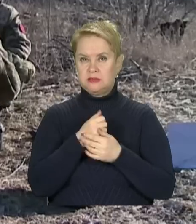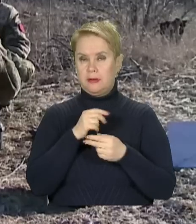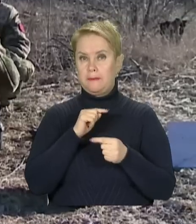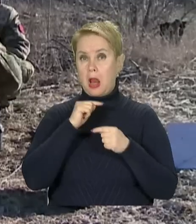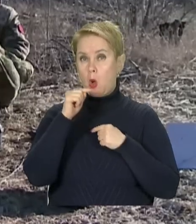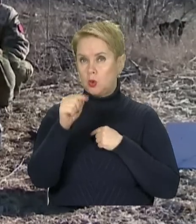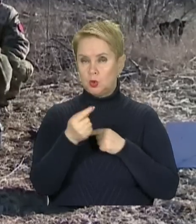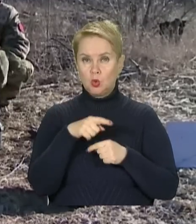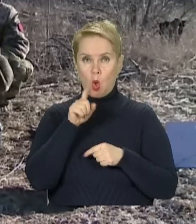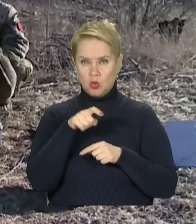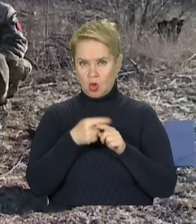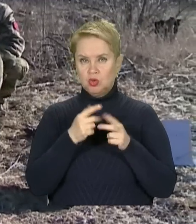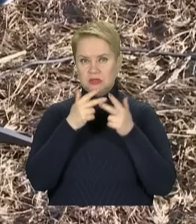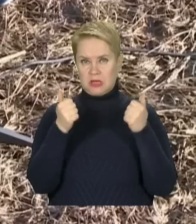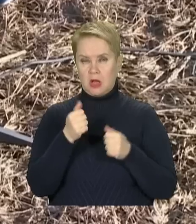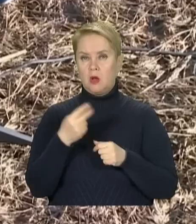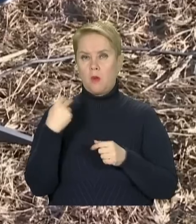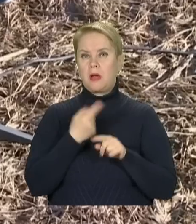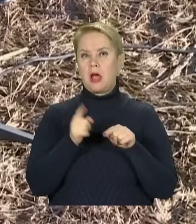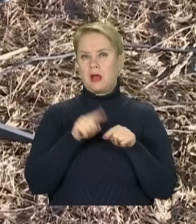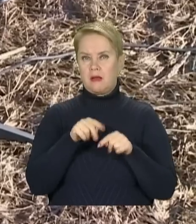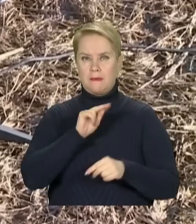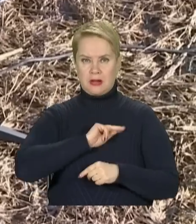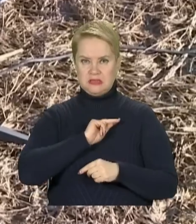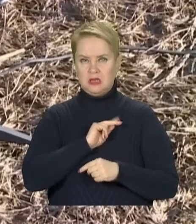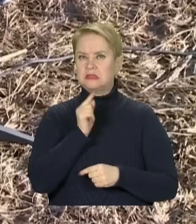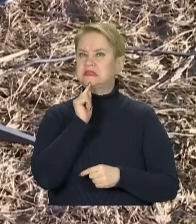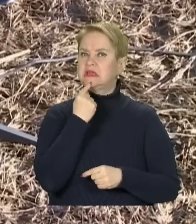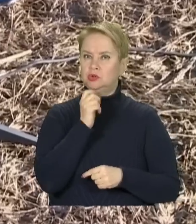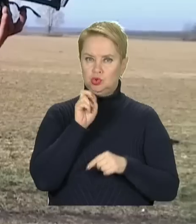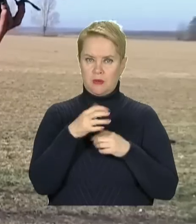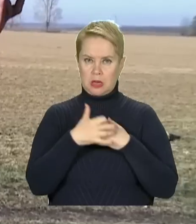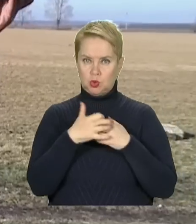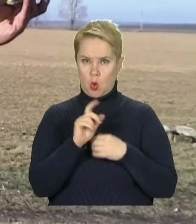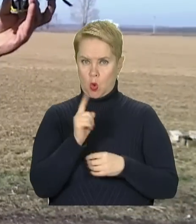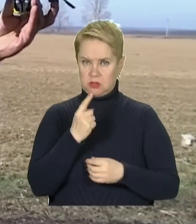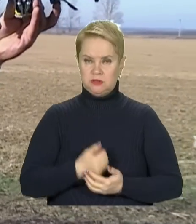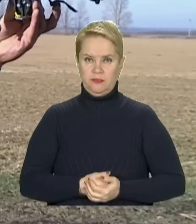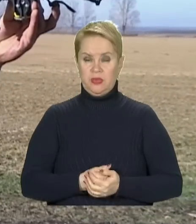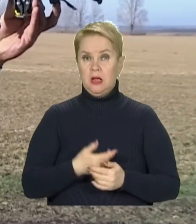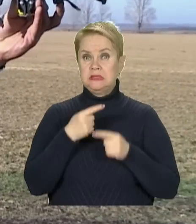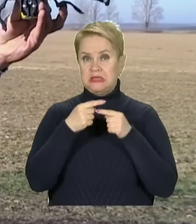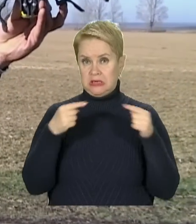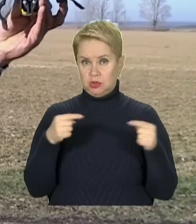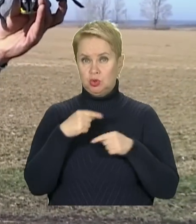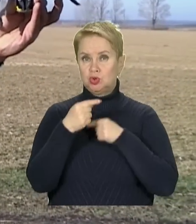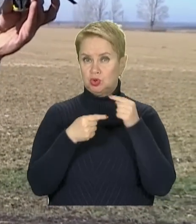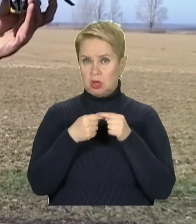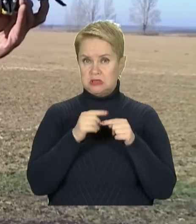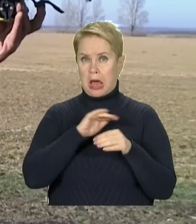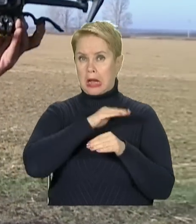Тут на Донеччині, зізнається командир взводу, працювати в рази складніше, ніж в Херсонській області. З-поміж іншого і через